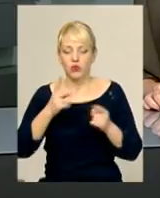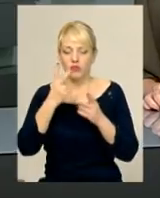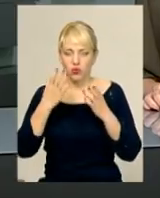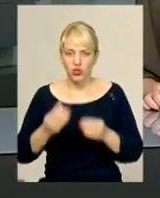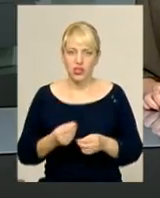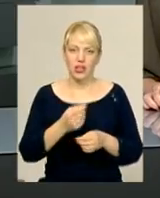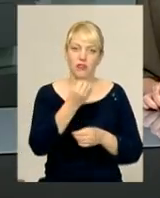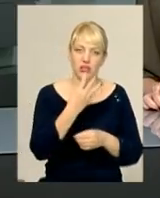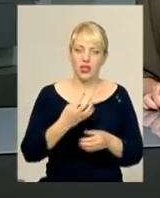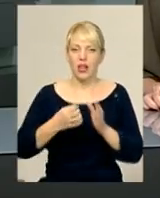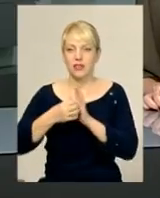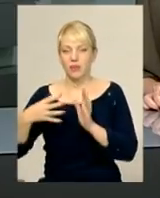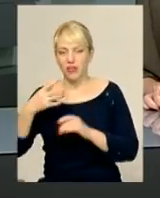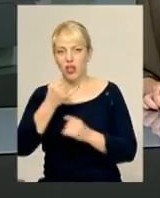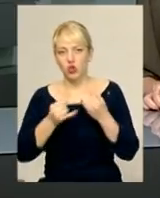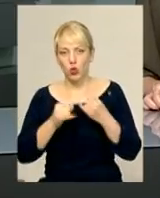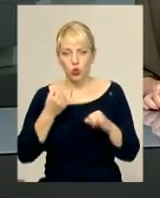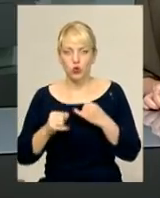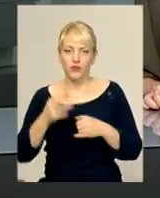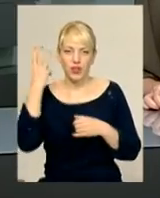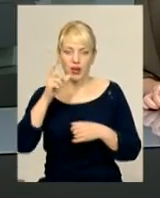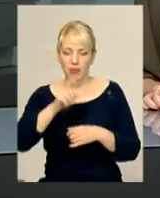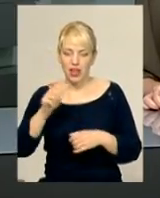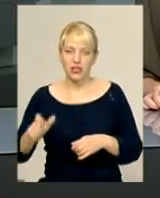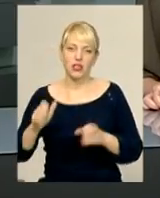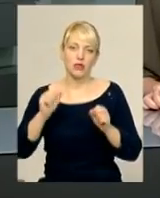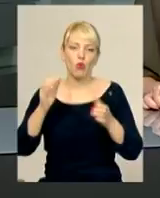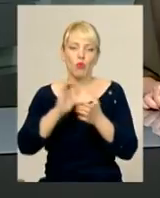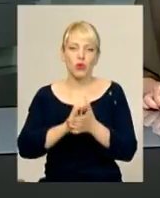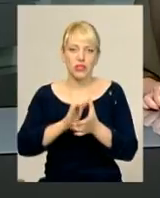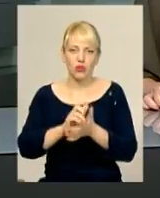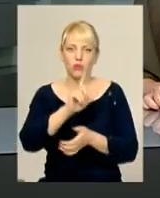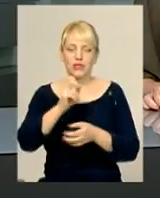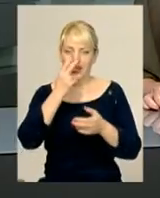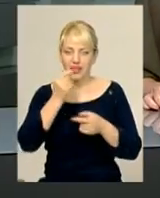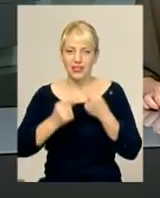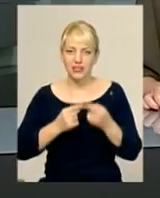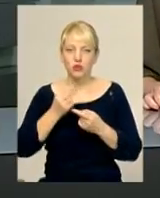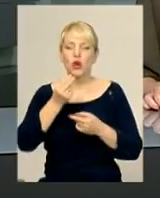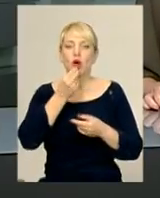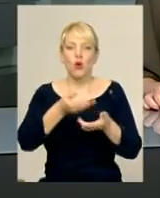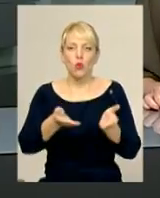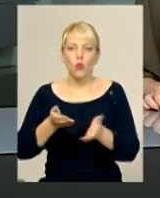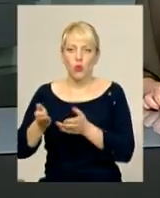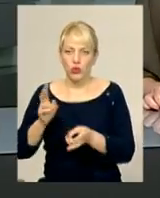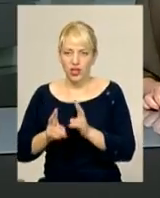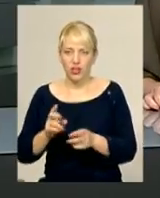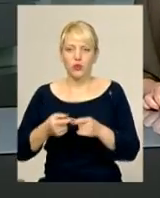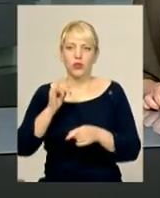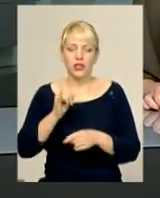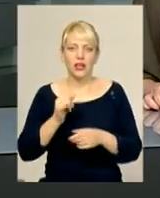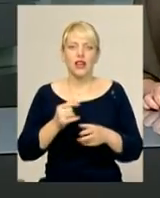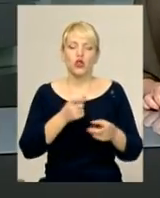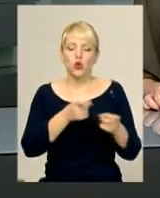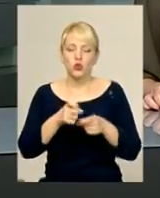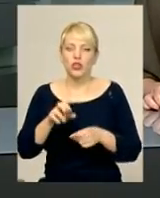та 15 жовтня – хмельничани та гості міста зможуть познайомитися з традиційною подільською кухнею, долучитися до благодійності та